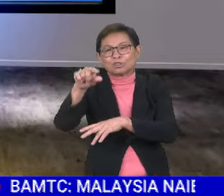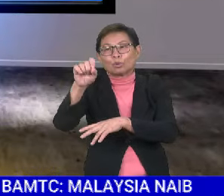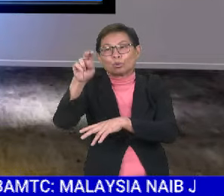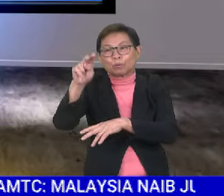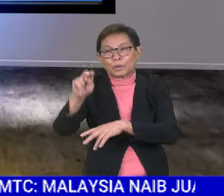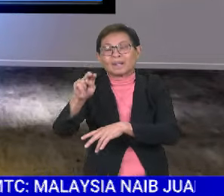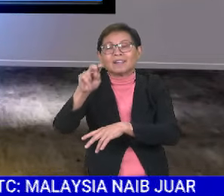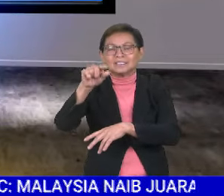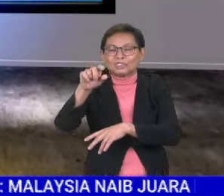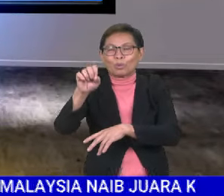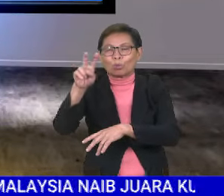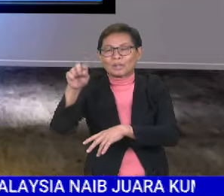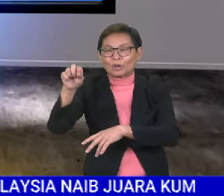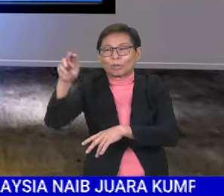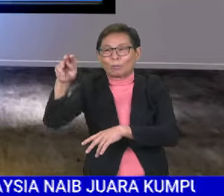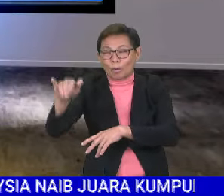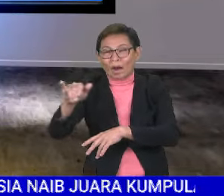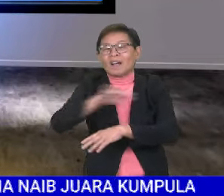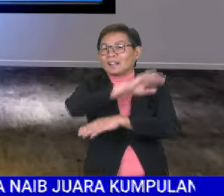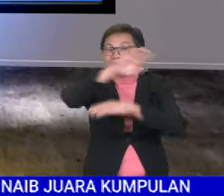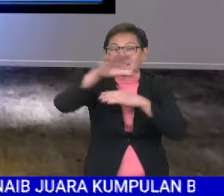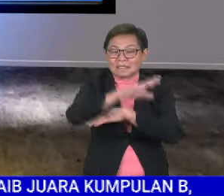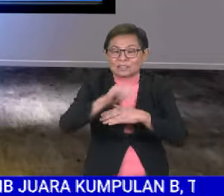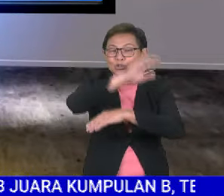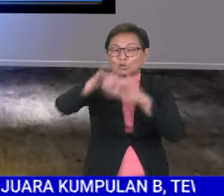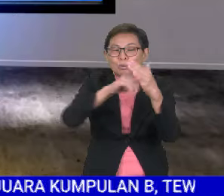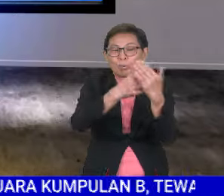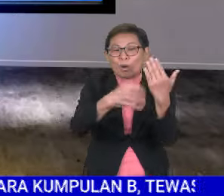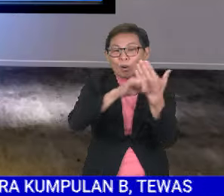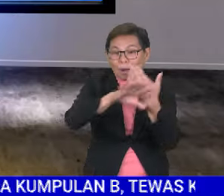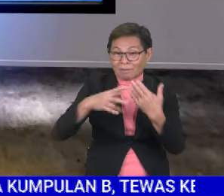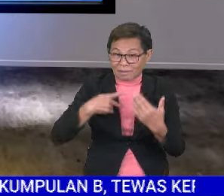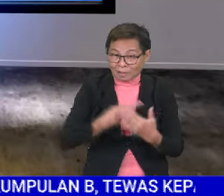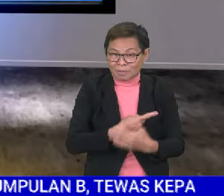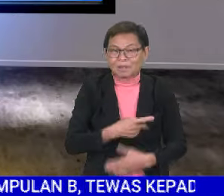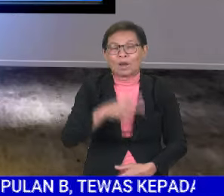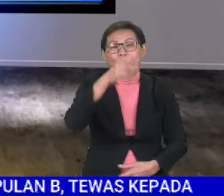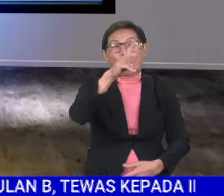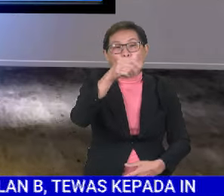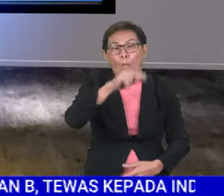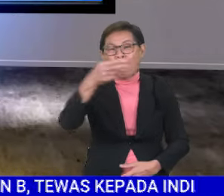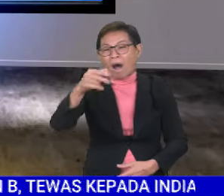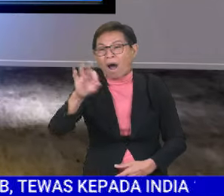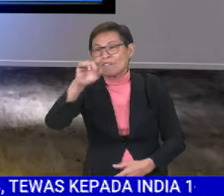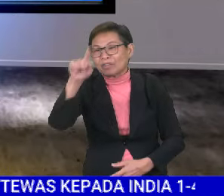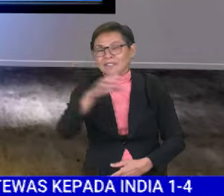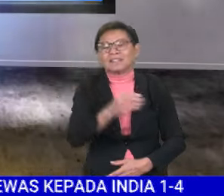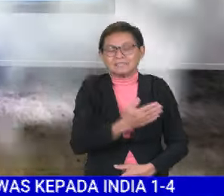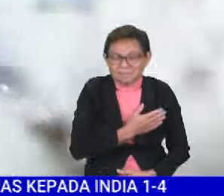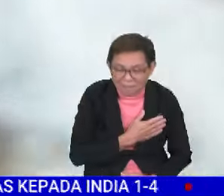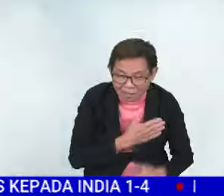.my dan di kesemua media sosial kami. Sekian, saya Wan Hafiz. Assalamualaikum dan salam Malaysia Mandani.